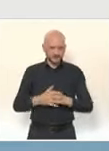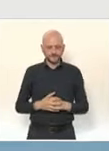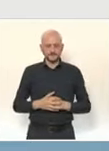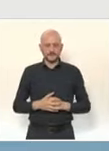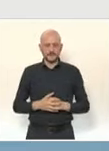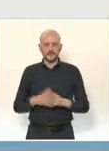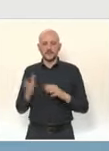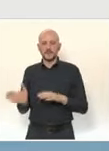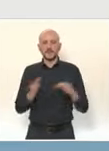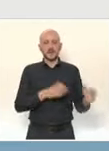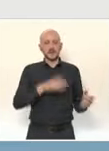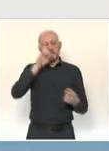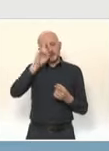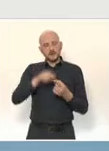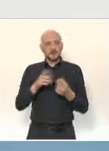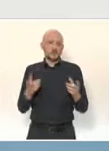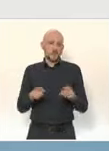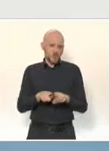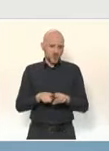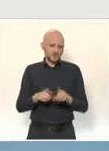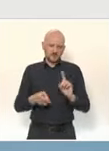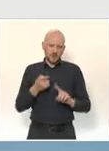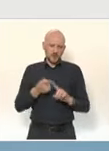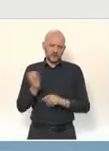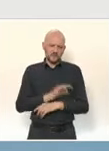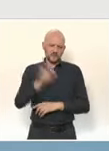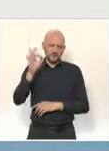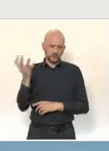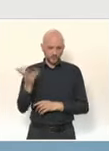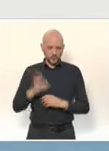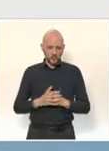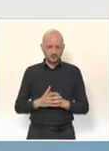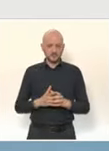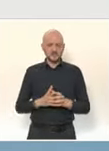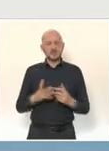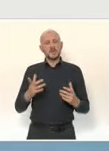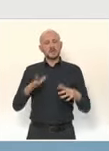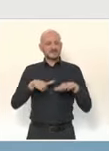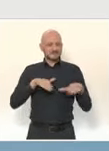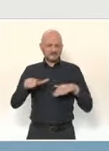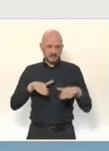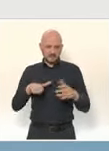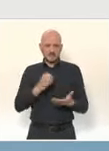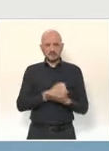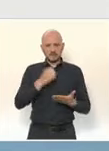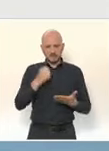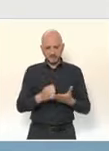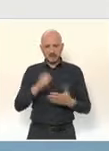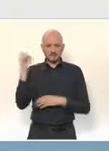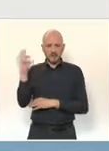pour l'ensemble de la France et aussi évidemment pour le système scolaire, le système testé, alerté, protégé, qui est